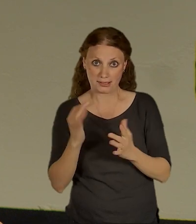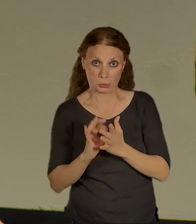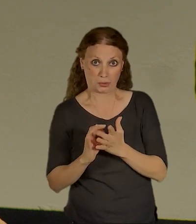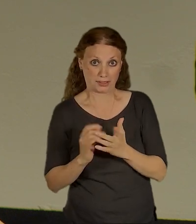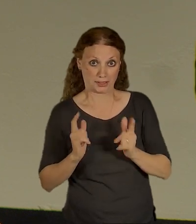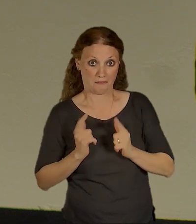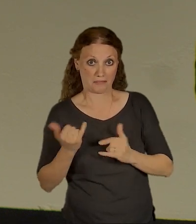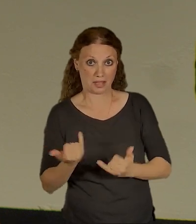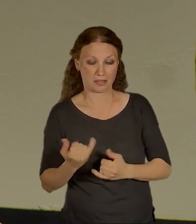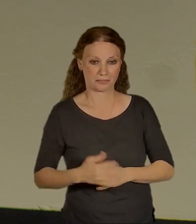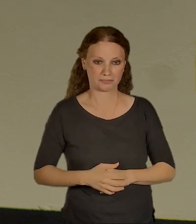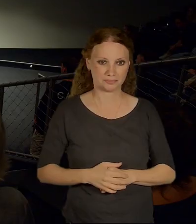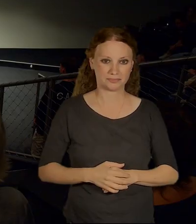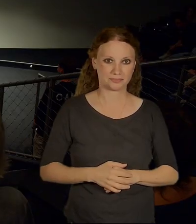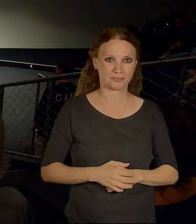uvedl slovy všechno bude.